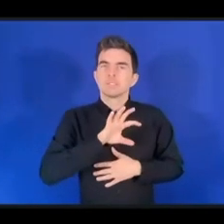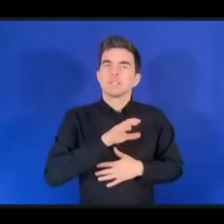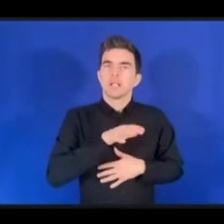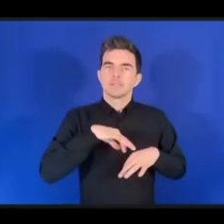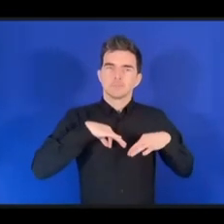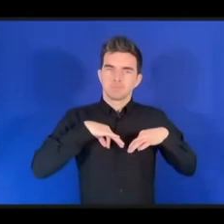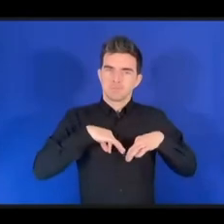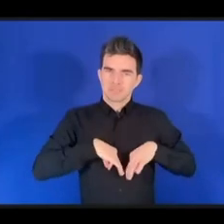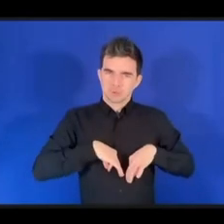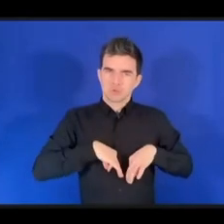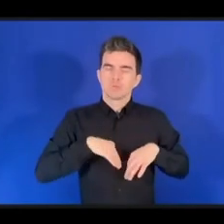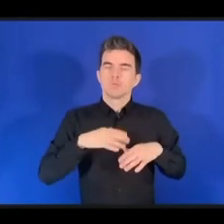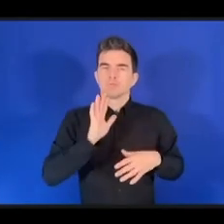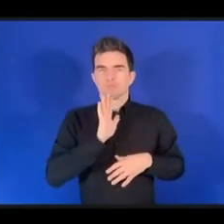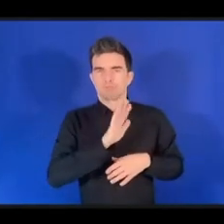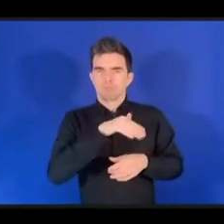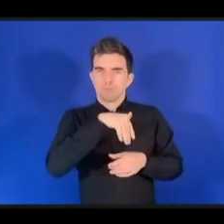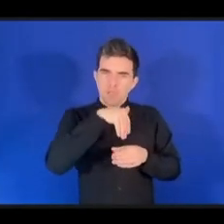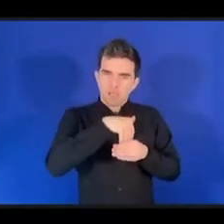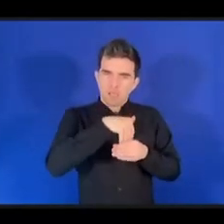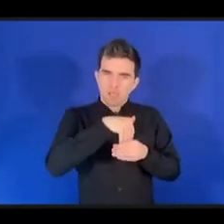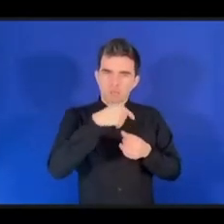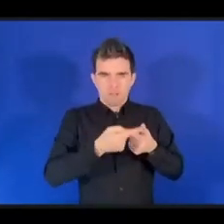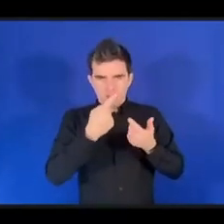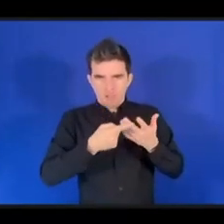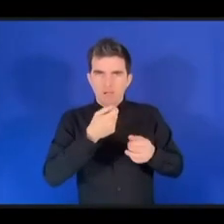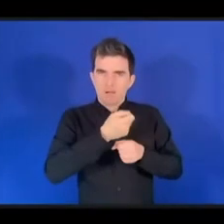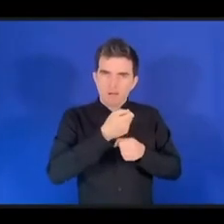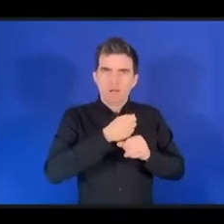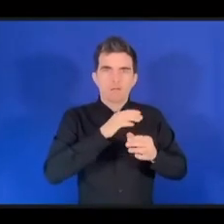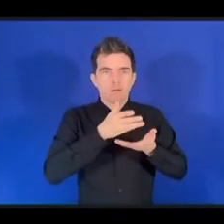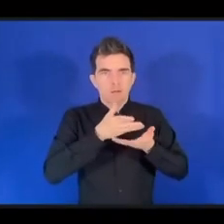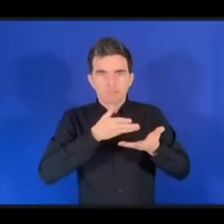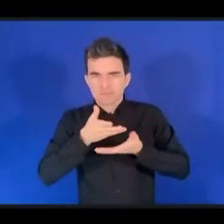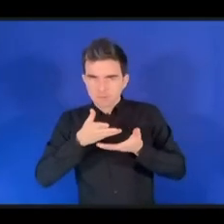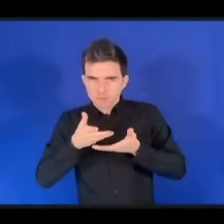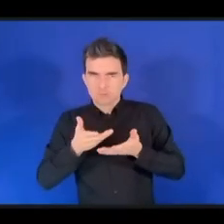коммуникаций. Господин Ватанаби, вам слово.